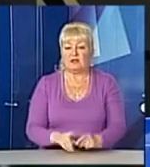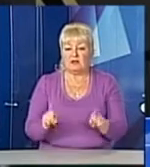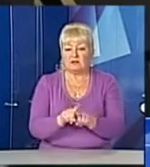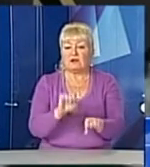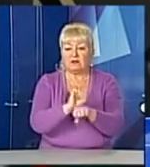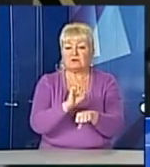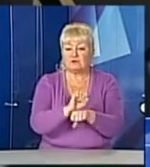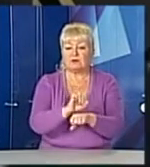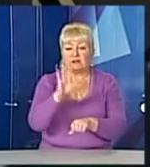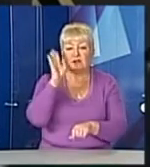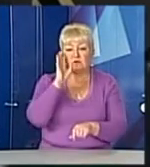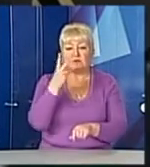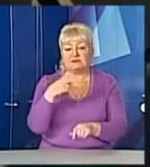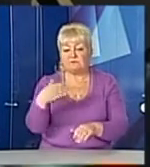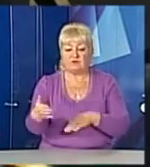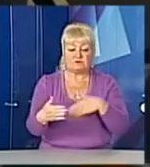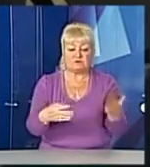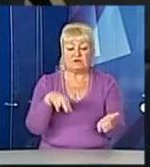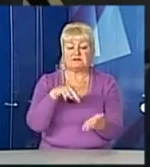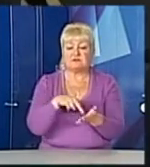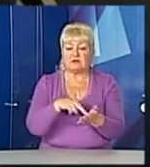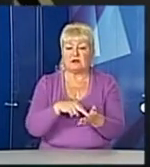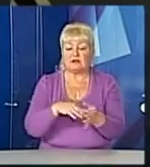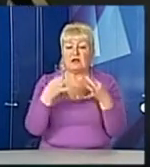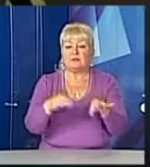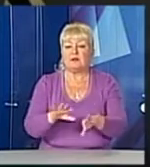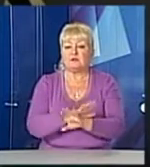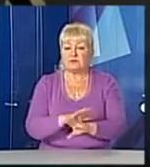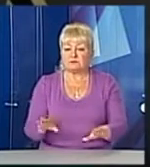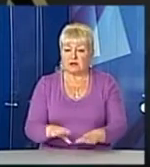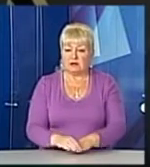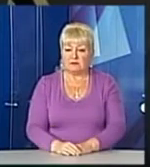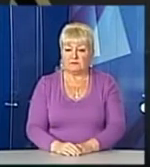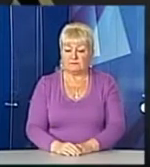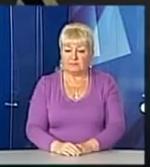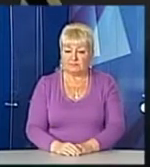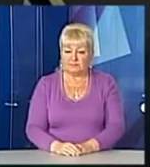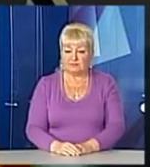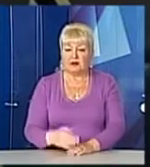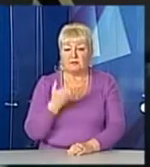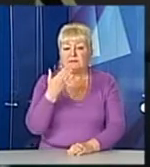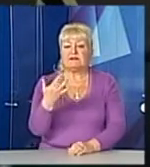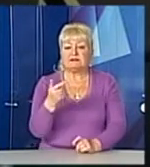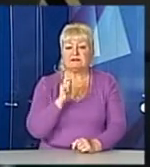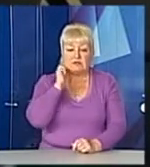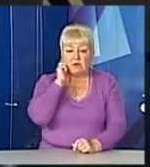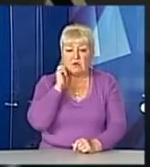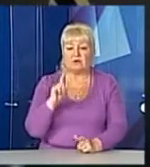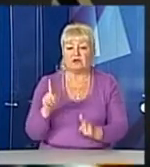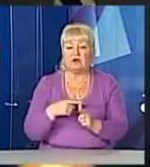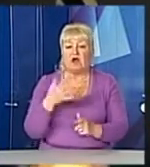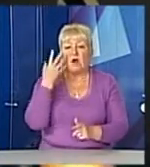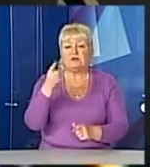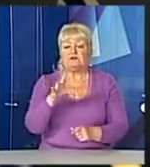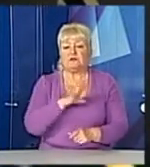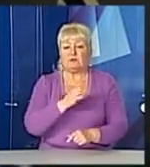хлопців з двох сторін, ставали і не пропускали. Питалися, скільки років, коли